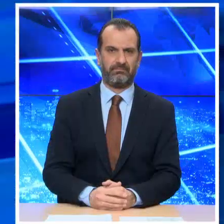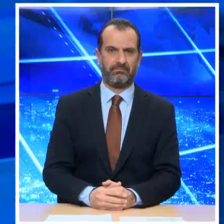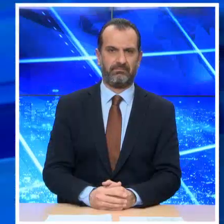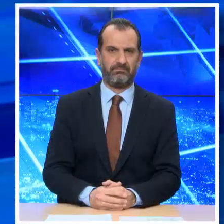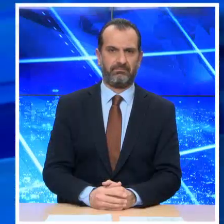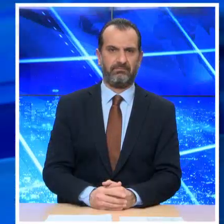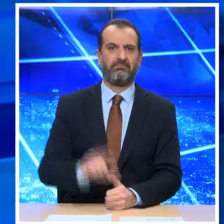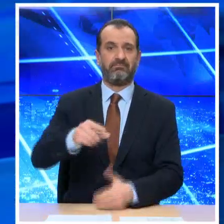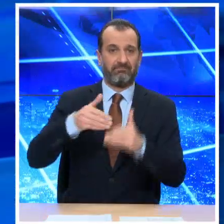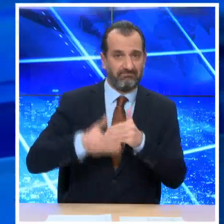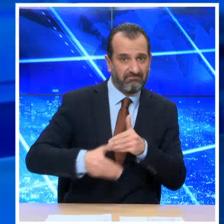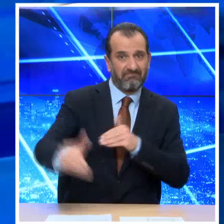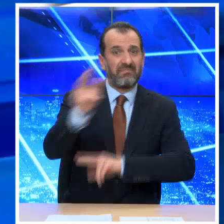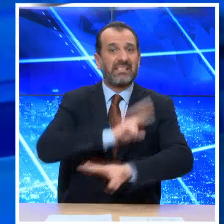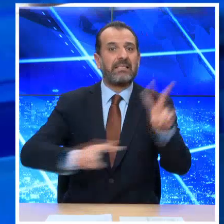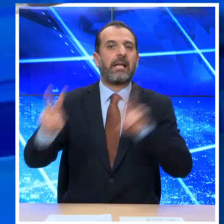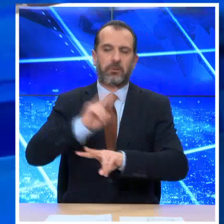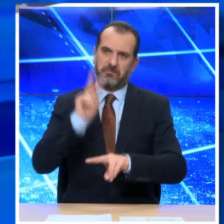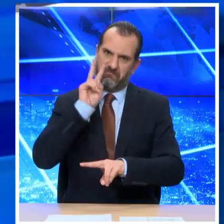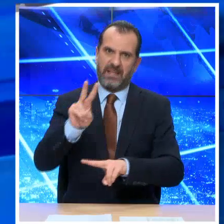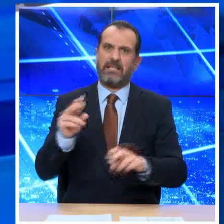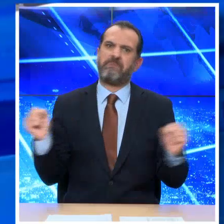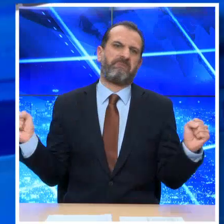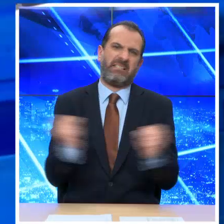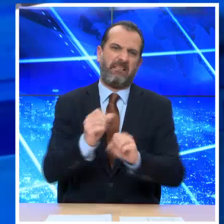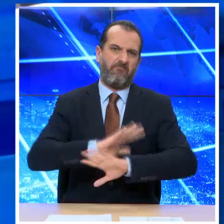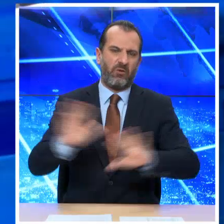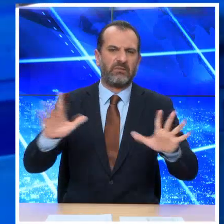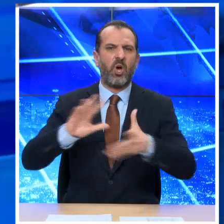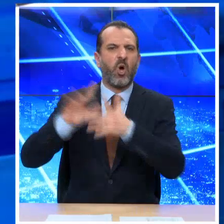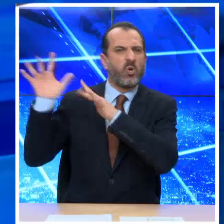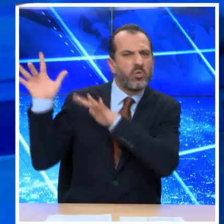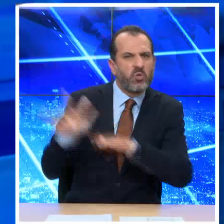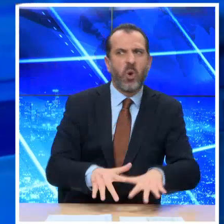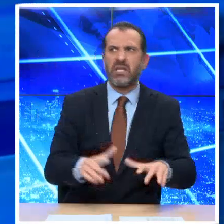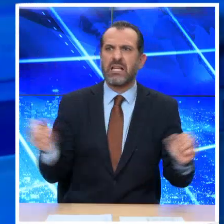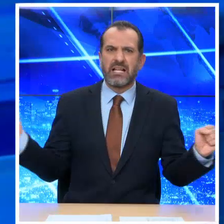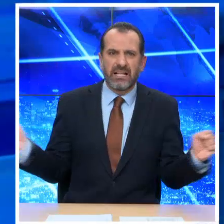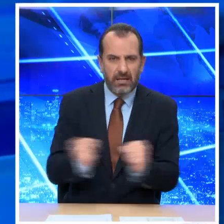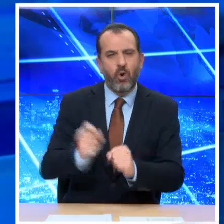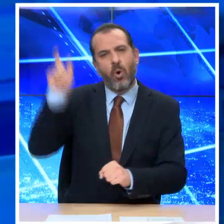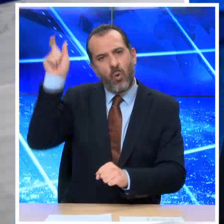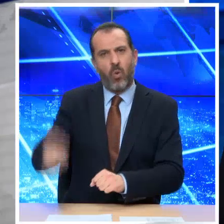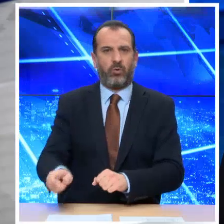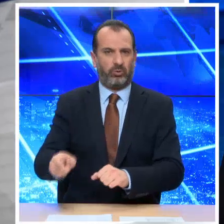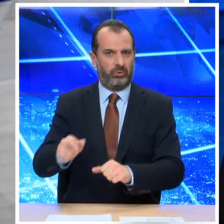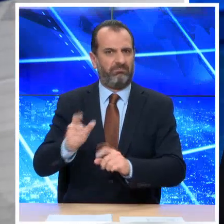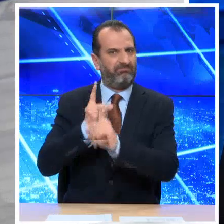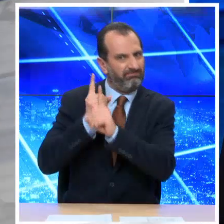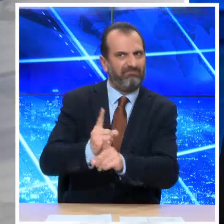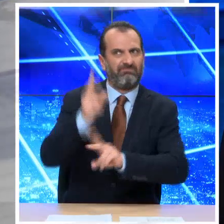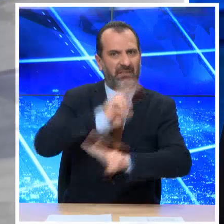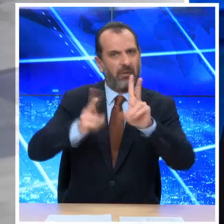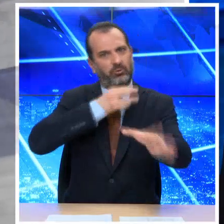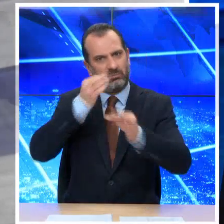Χειμωνιάτικο είναι το σκηνικό στις περισσότερες περιοχές της χώρας με χιονοπτώσεις και τσουχτερό κρύο. Ο Θοδωρής Κολυδάς θα μας ενημερώσει αναλυτικά.